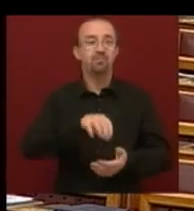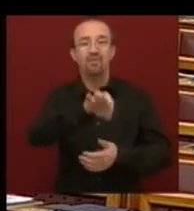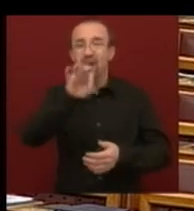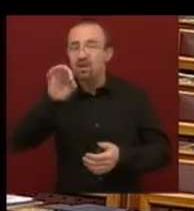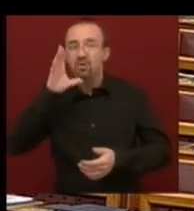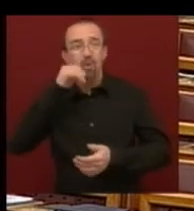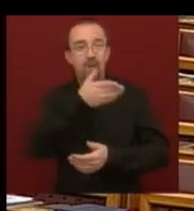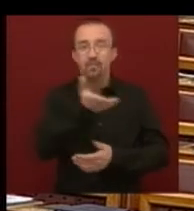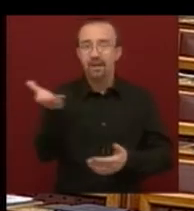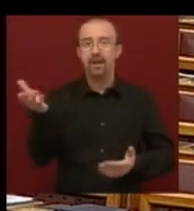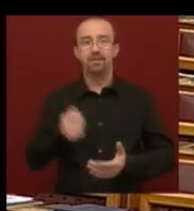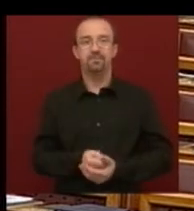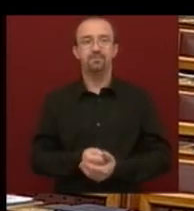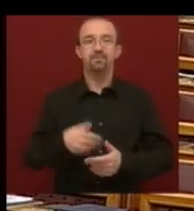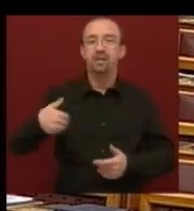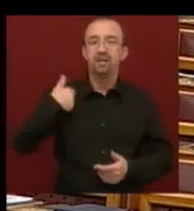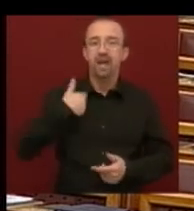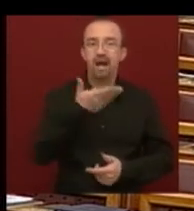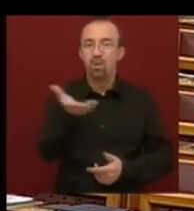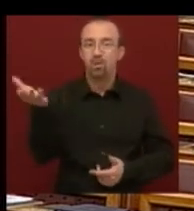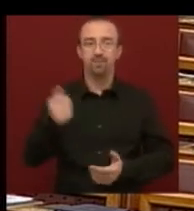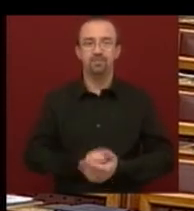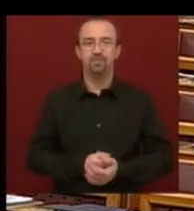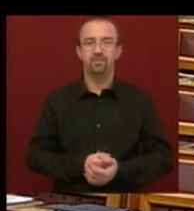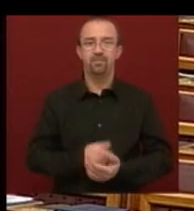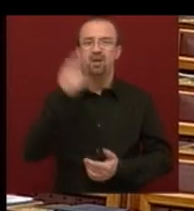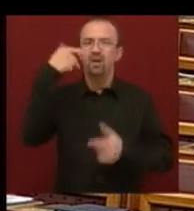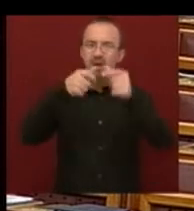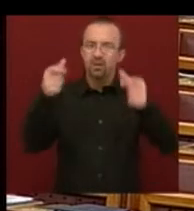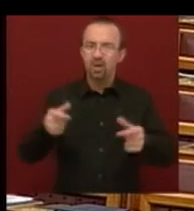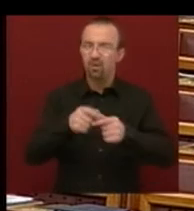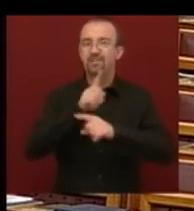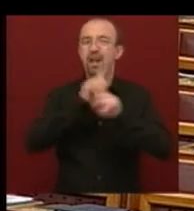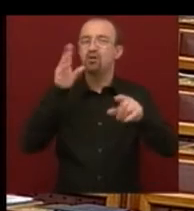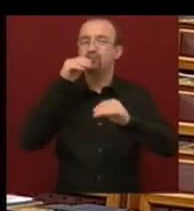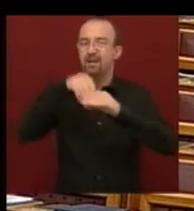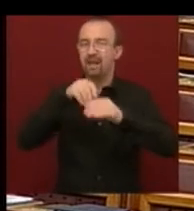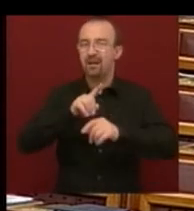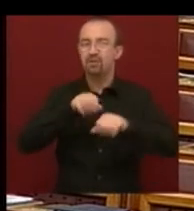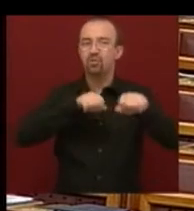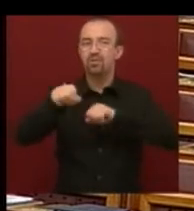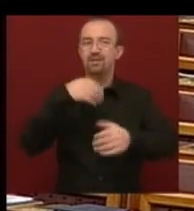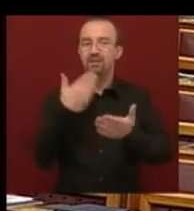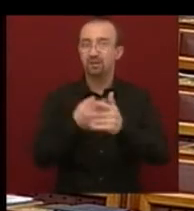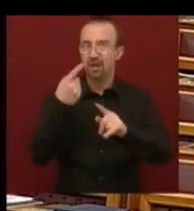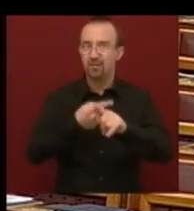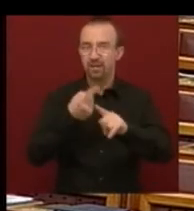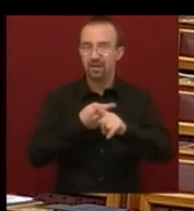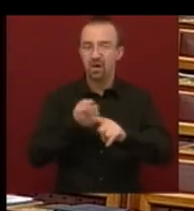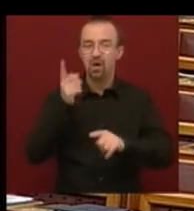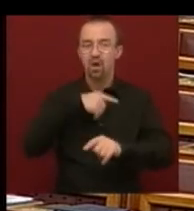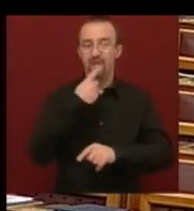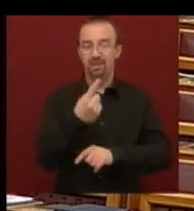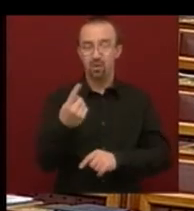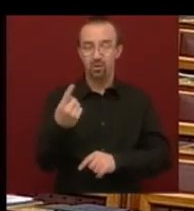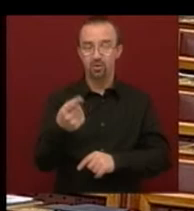embereknek, diákoknak. A tankönyvek tiltják azt a kormányzati gazdaságpolitikát, amelyet